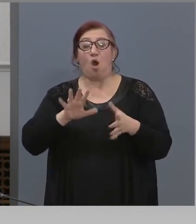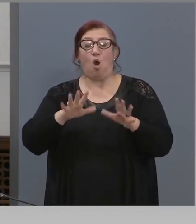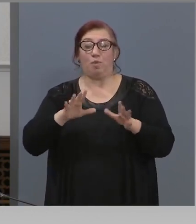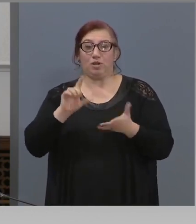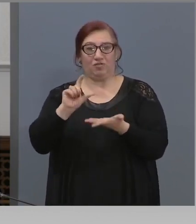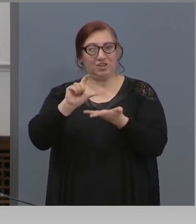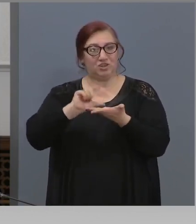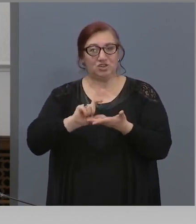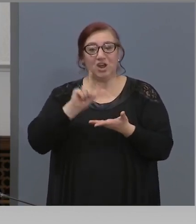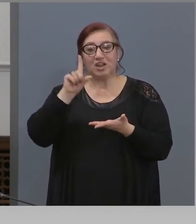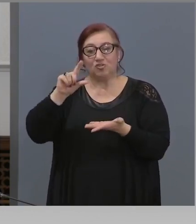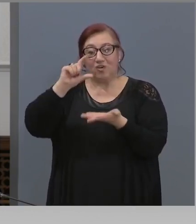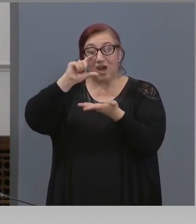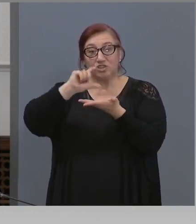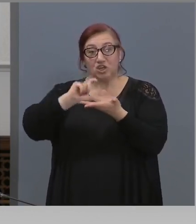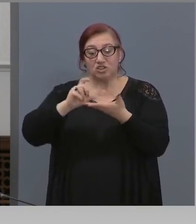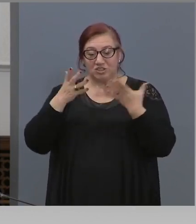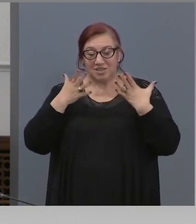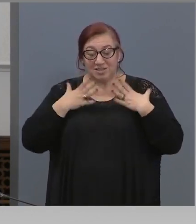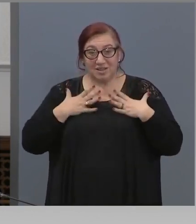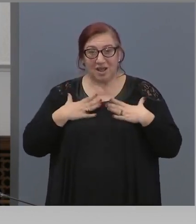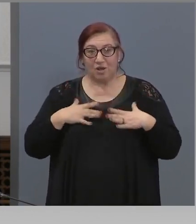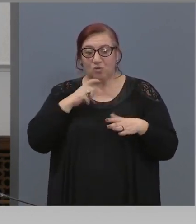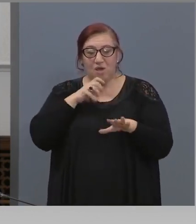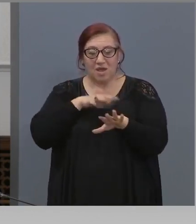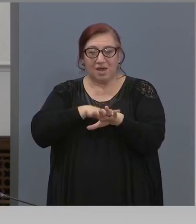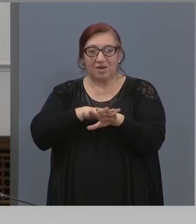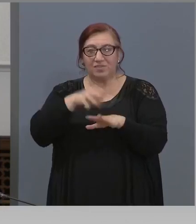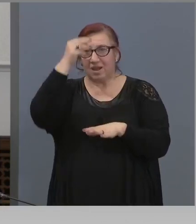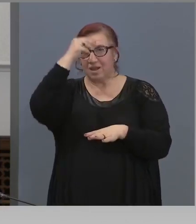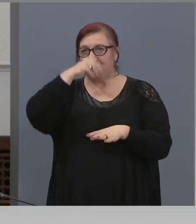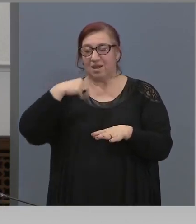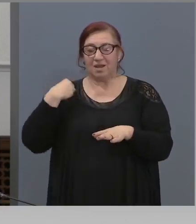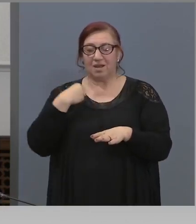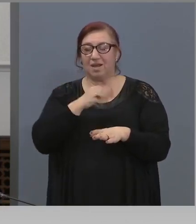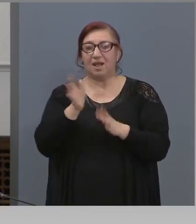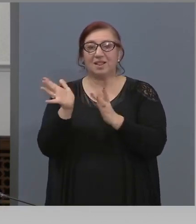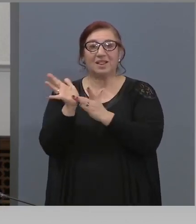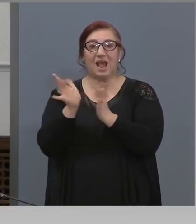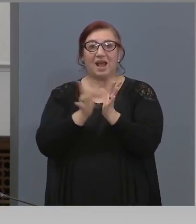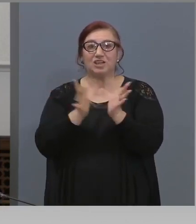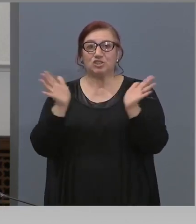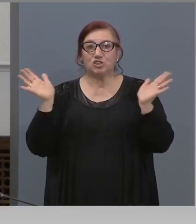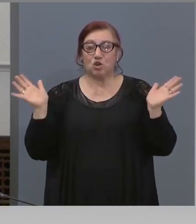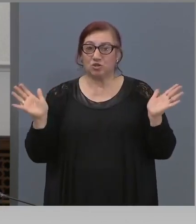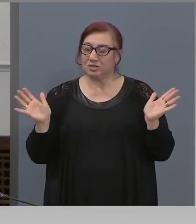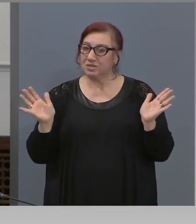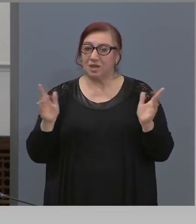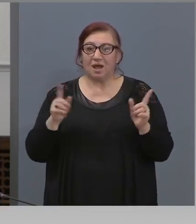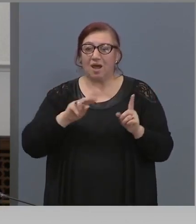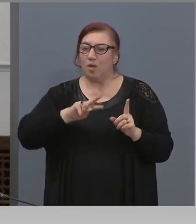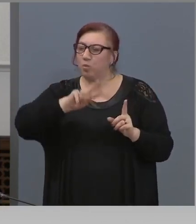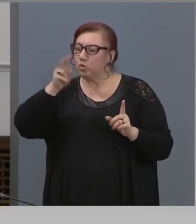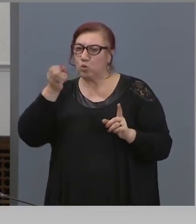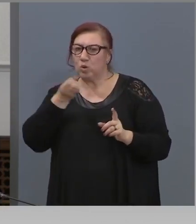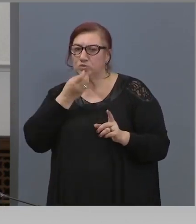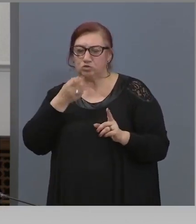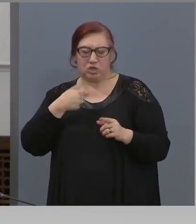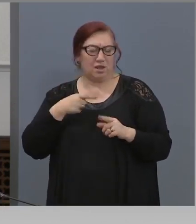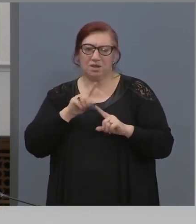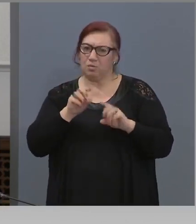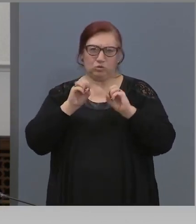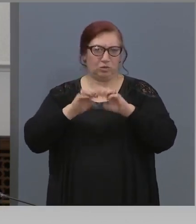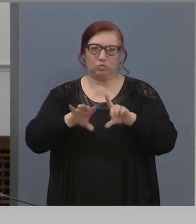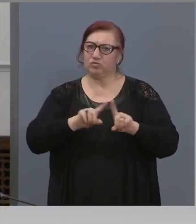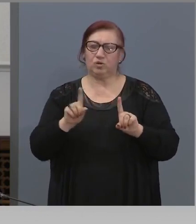чаша с тялото и кръвта Христови. А иначе в други случаи не бихме позволили това нещо. Квото и да е друго. Абсолютно.